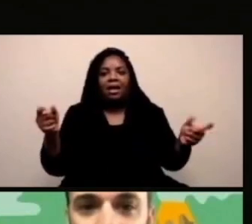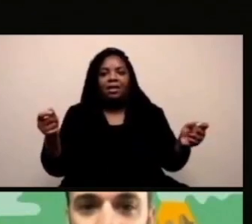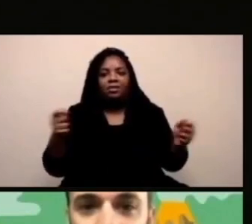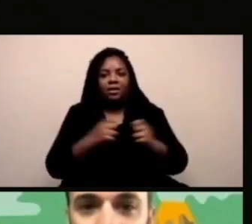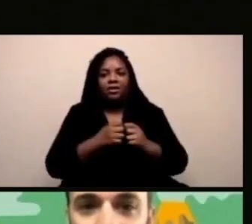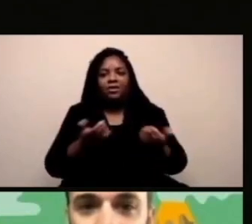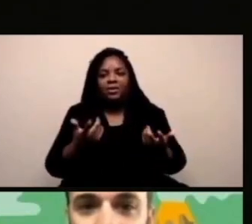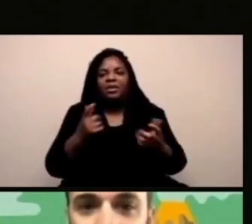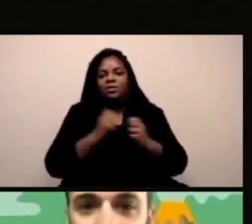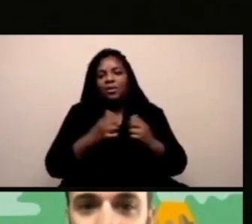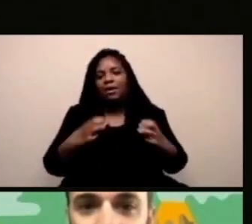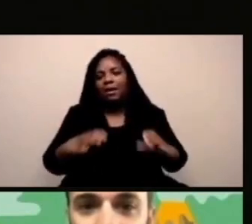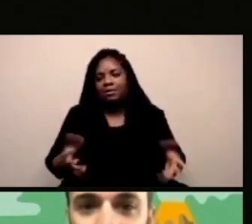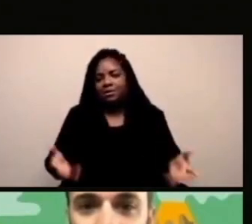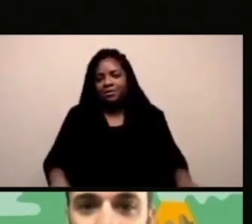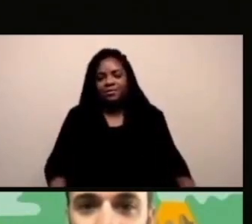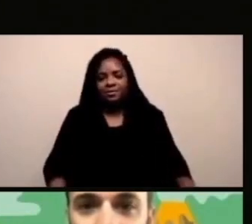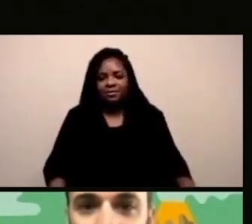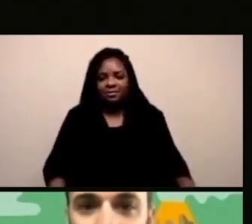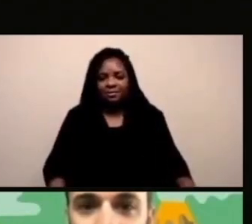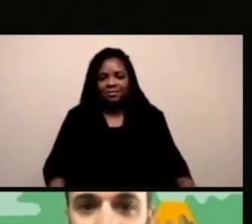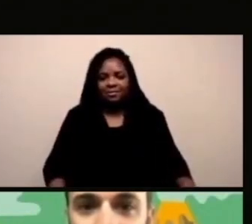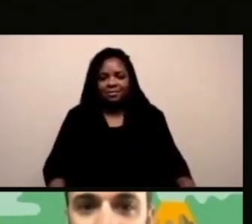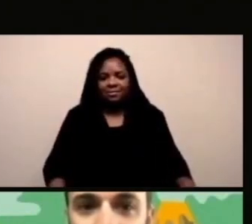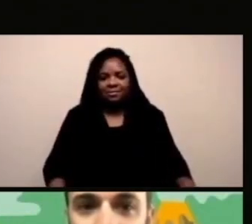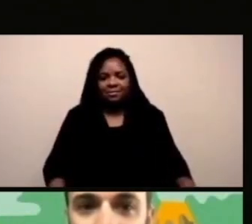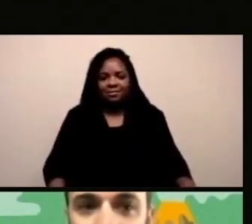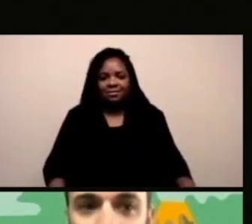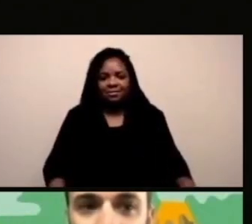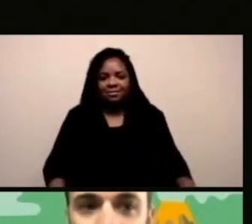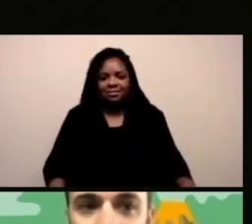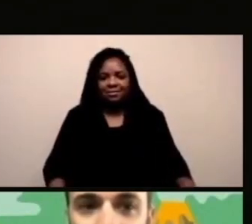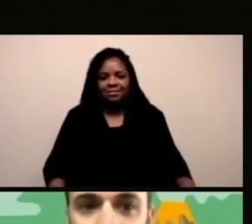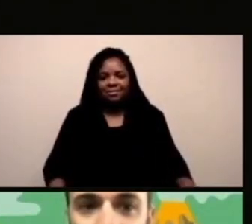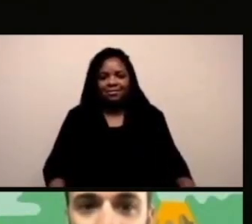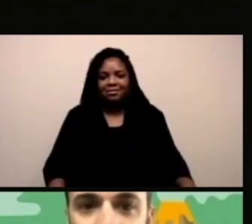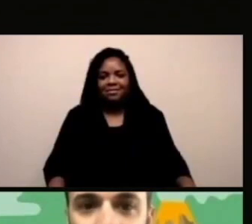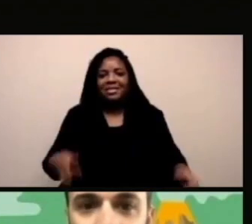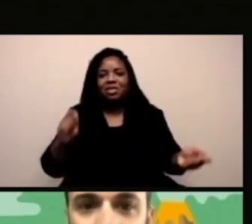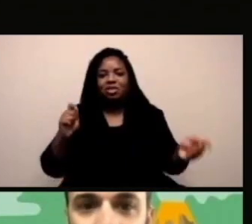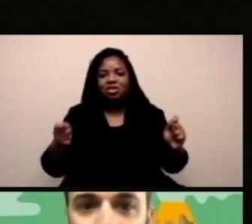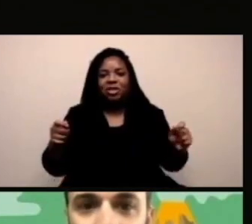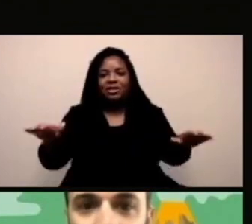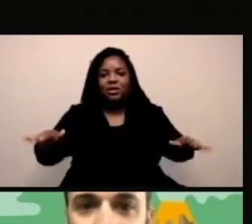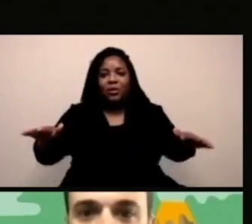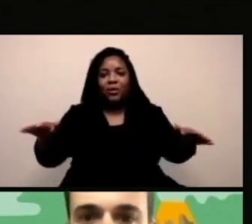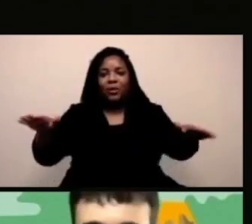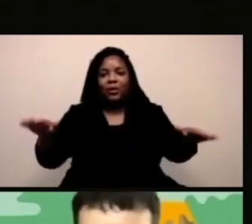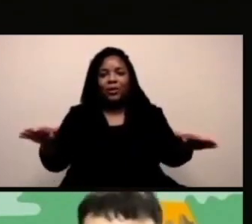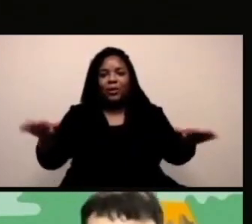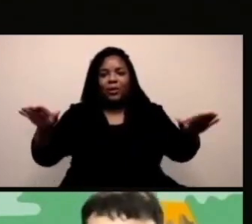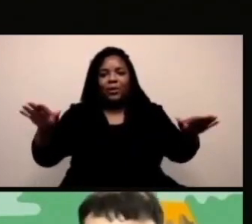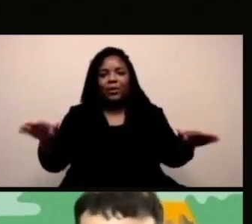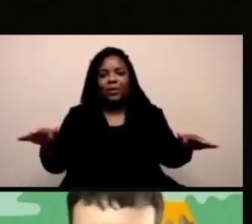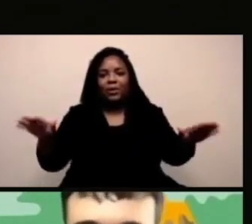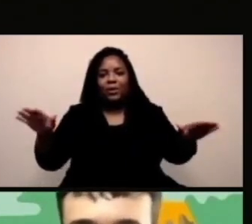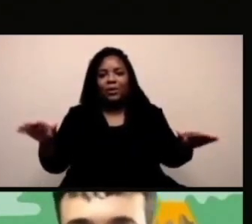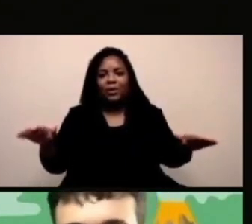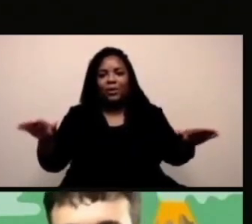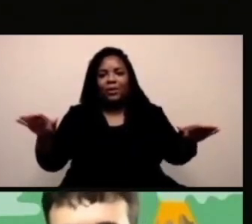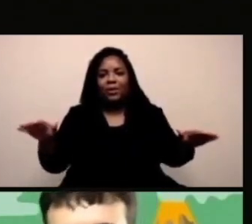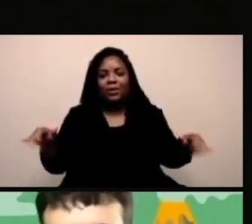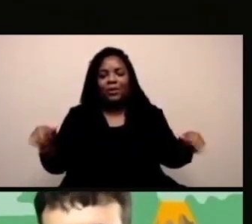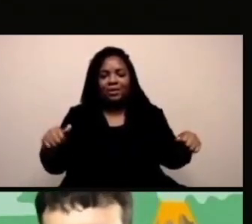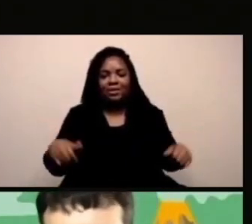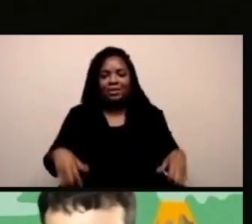faccio il dragone mi segue dove vado io e sta volando con le sue ali e questo è